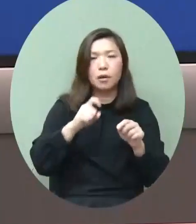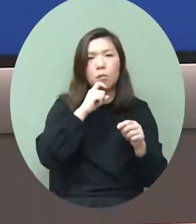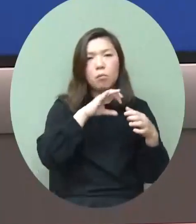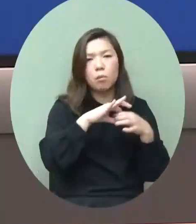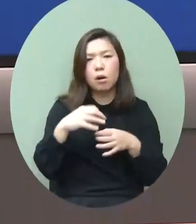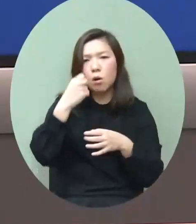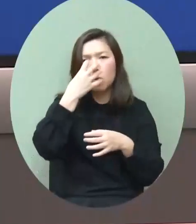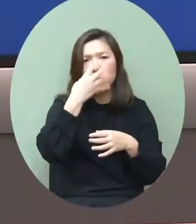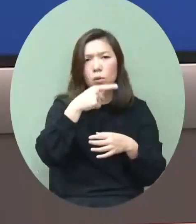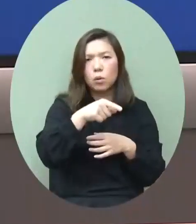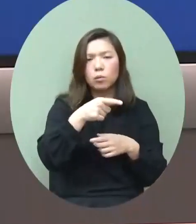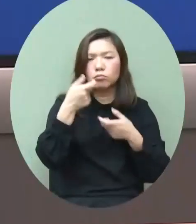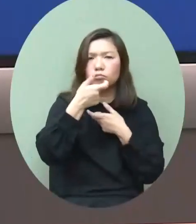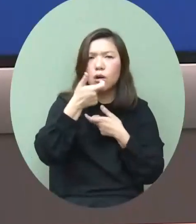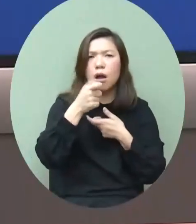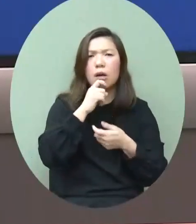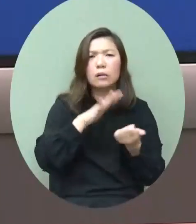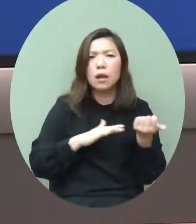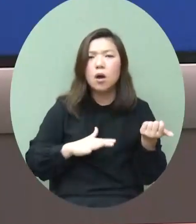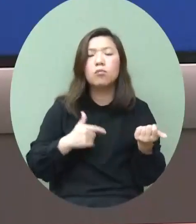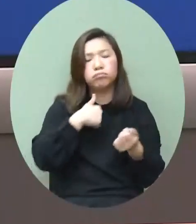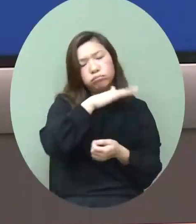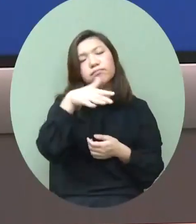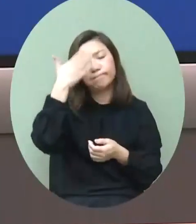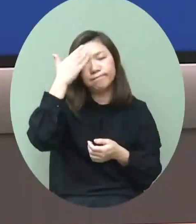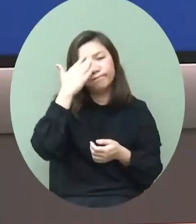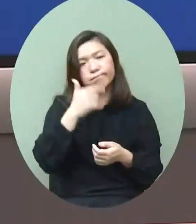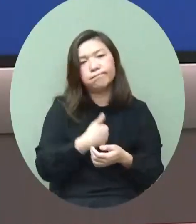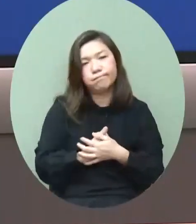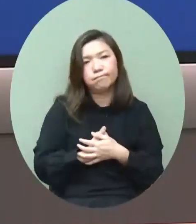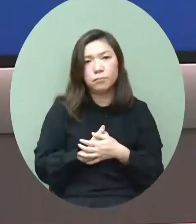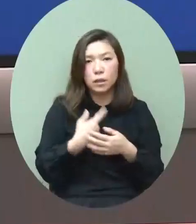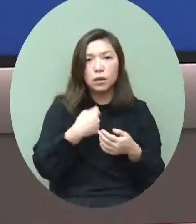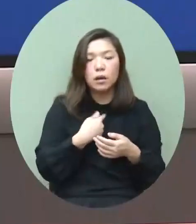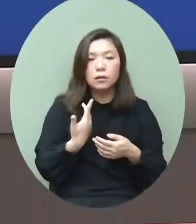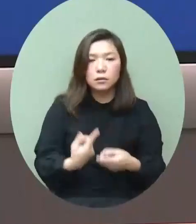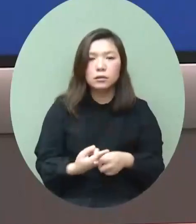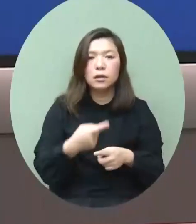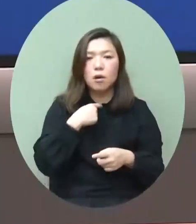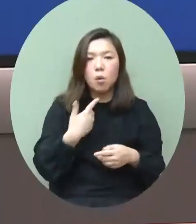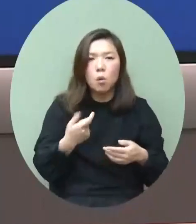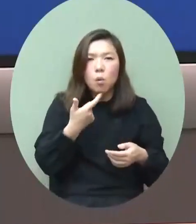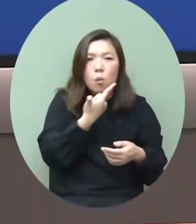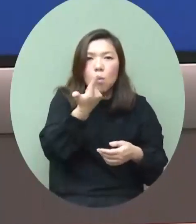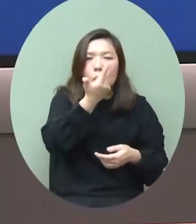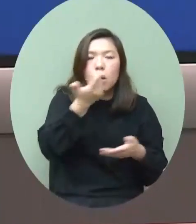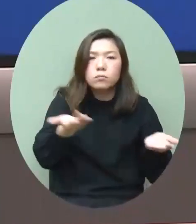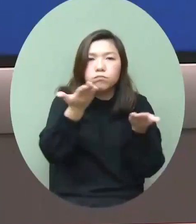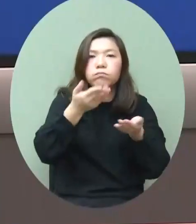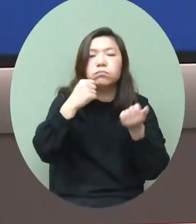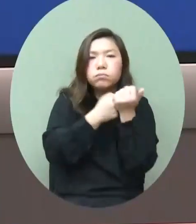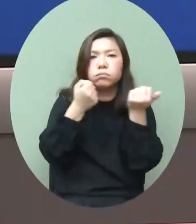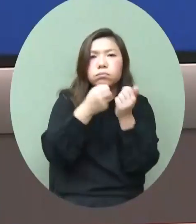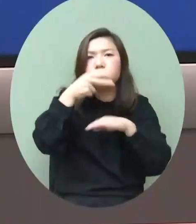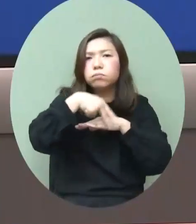於香港的本地商戶受到影響我們當然知道了也都是為此我們推出了很多很多的支援措